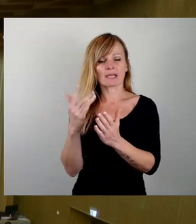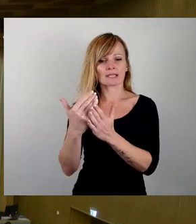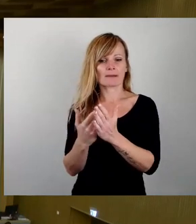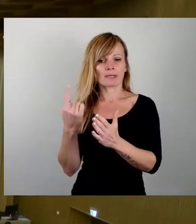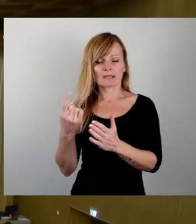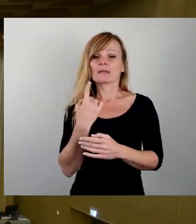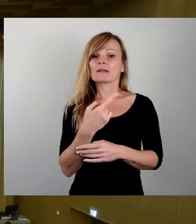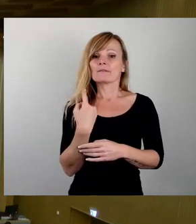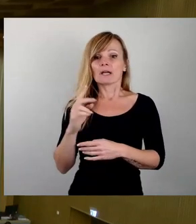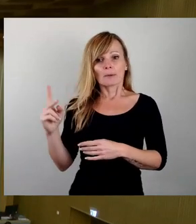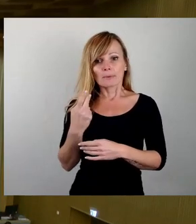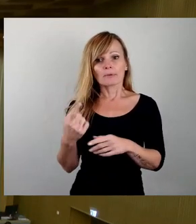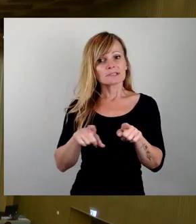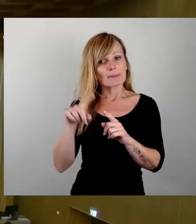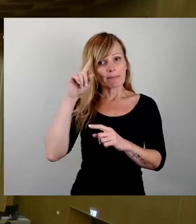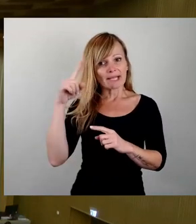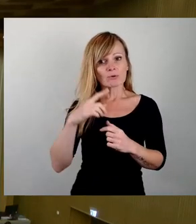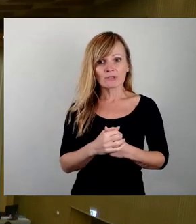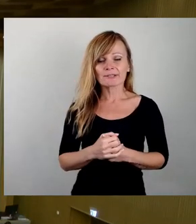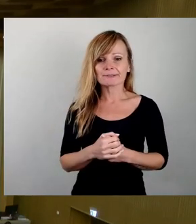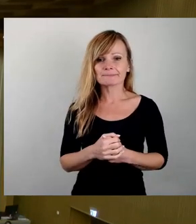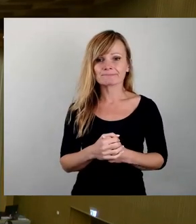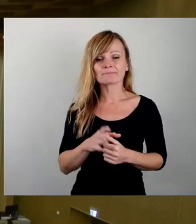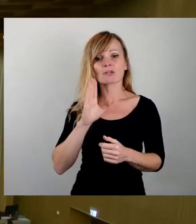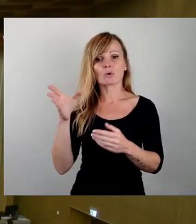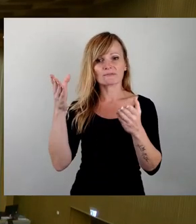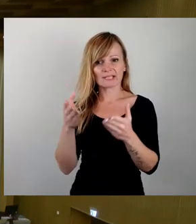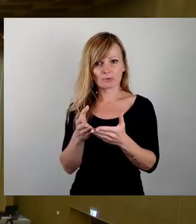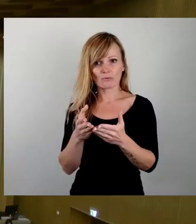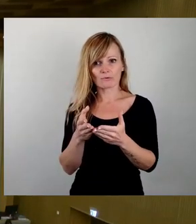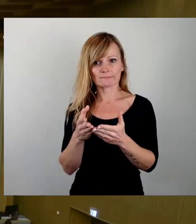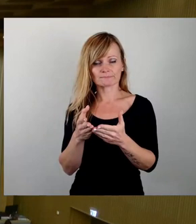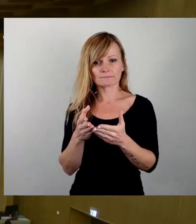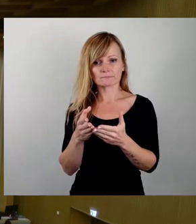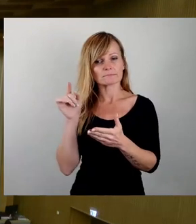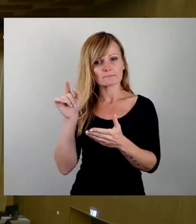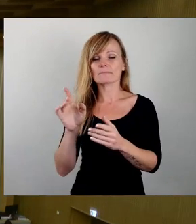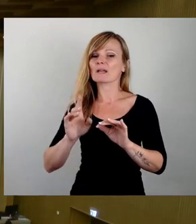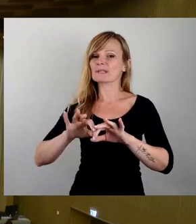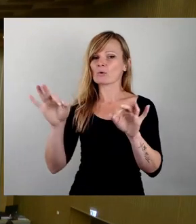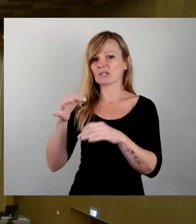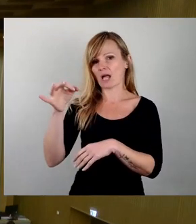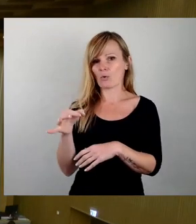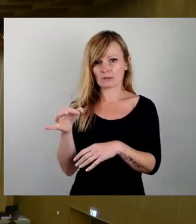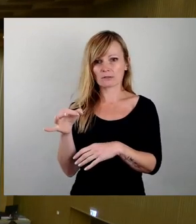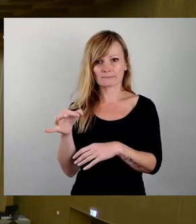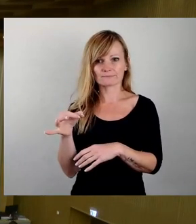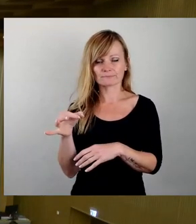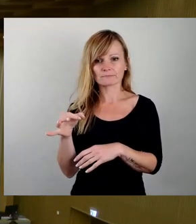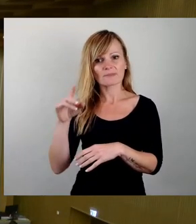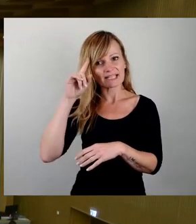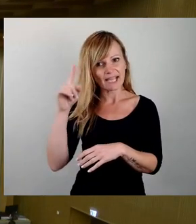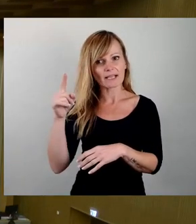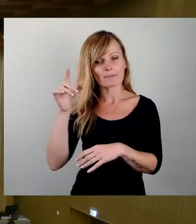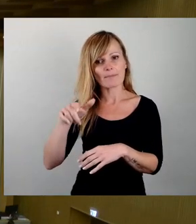sind uns da ziemlich einig. Der Nordfriedhof ist ein ganz besonderer Ort, der ein Denkmal verschiedener